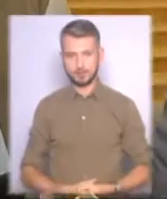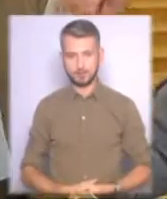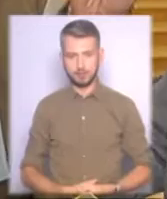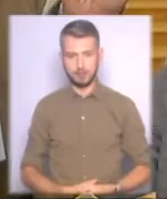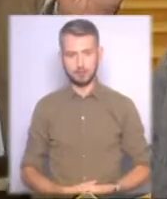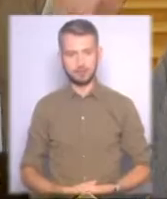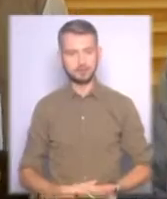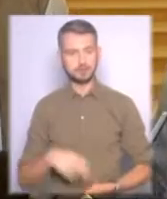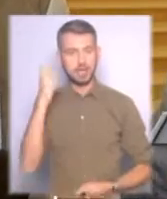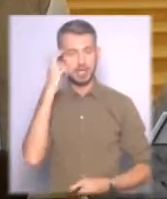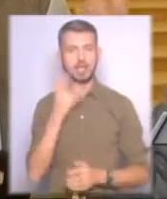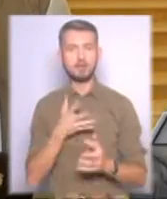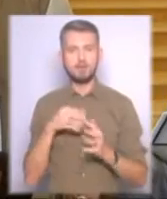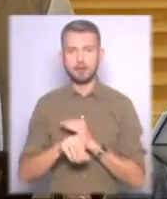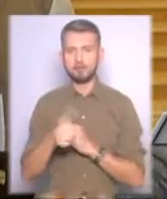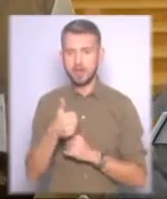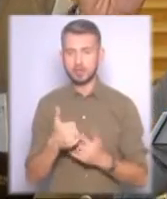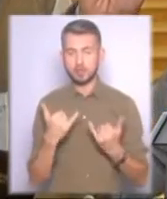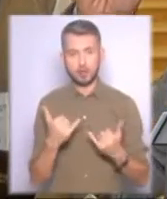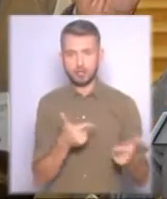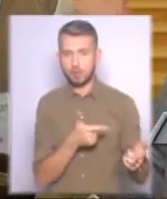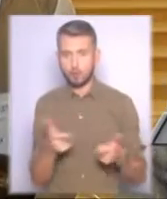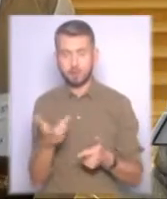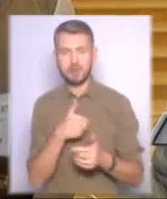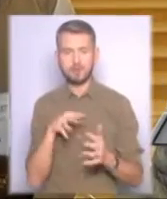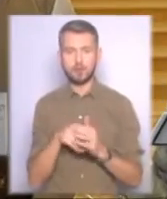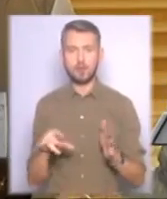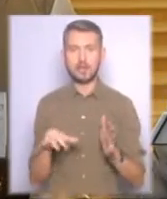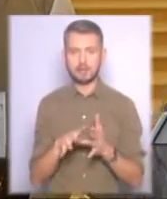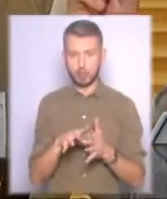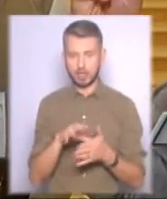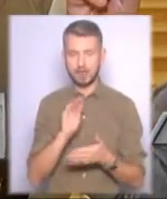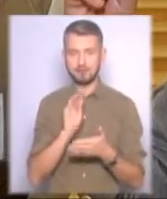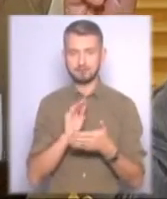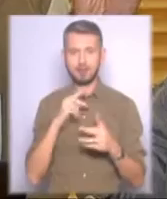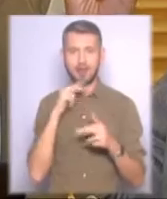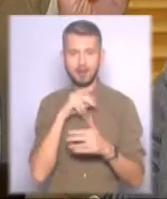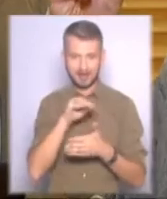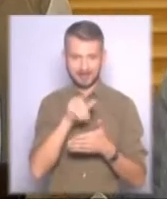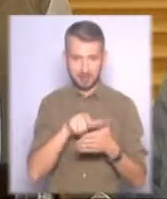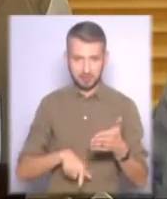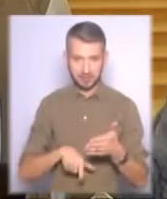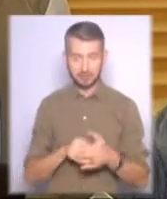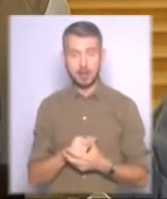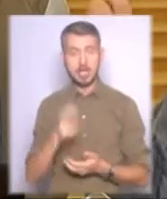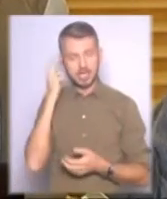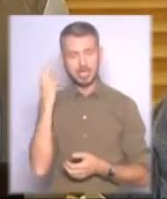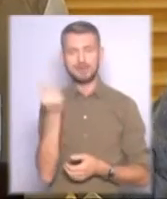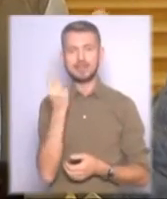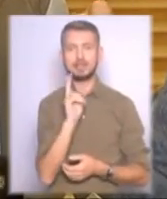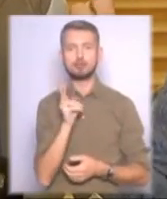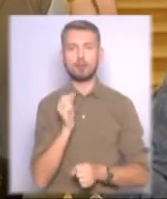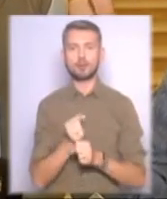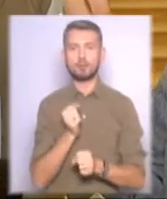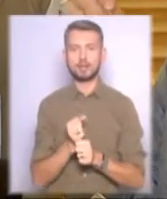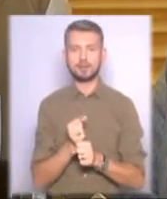Київ ВІВ перший вже сьогодні готовий, ми вводимо електронний рецепт. Київ єдиний, хто зробив